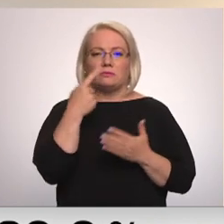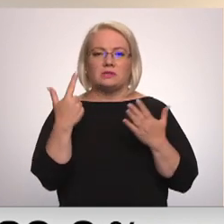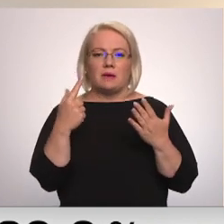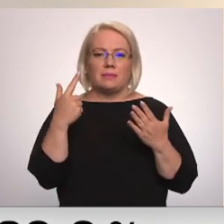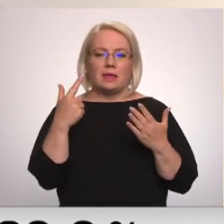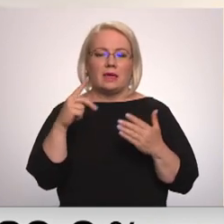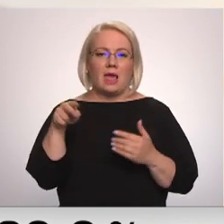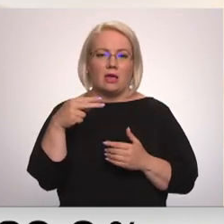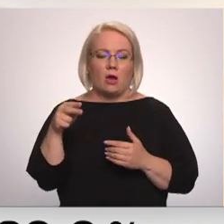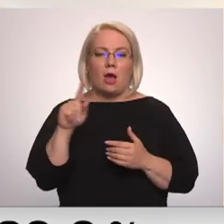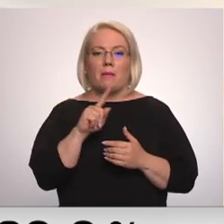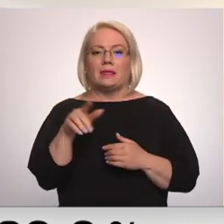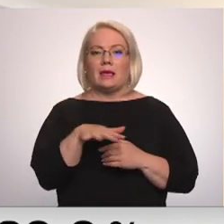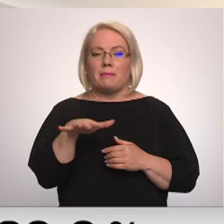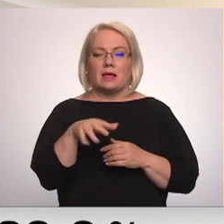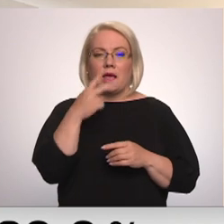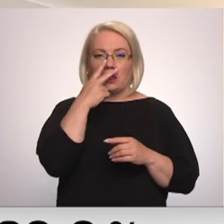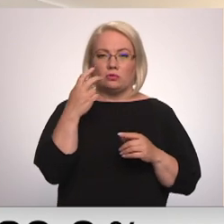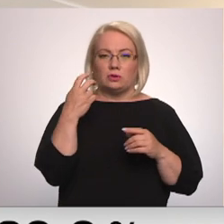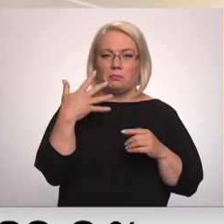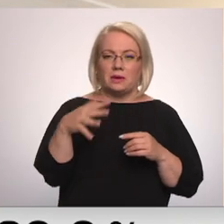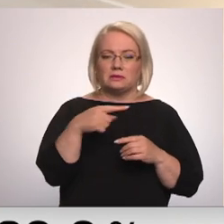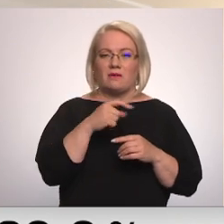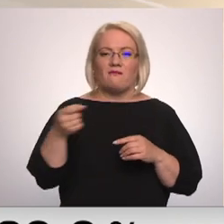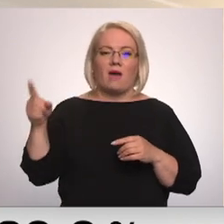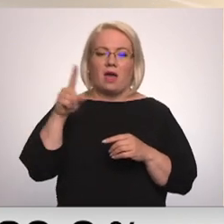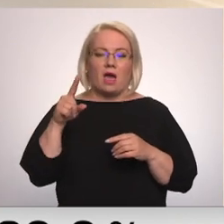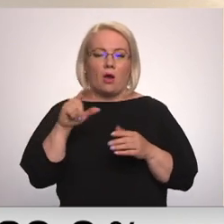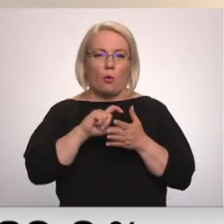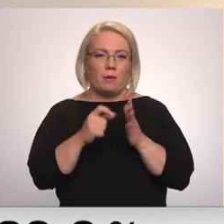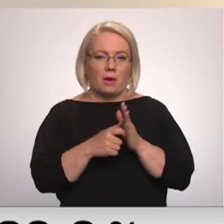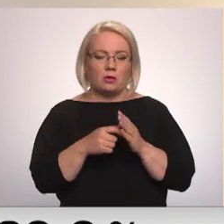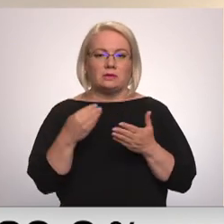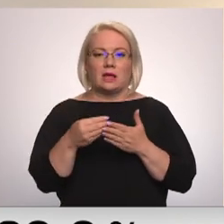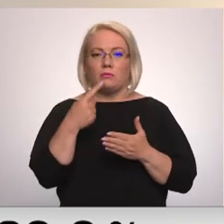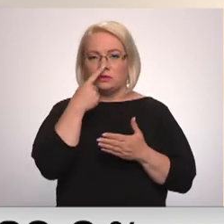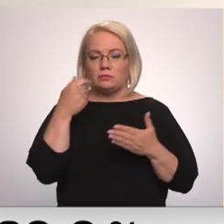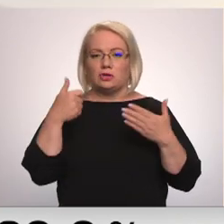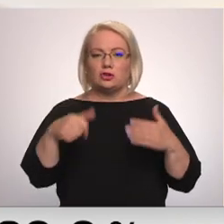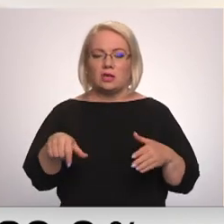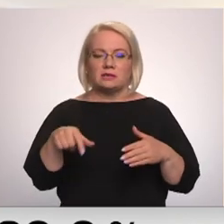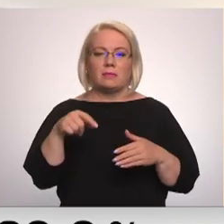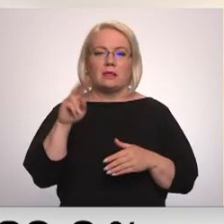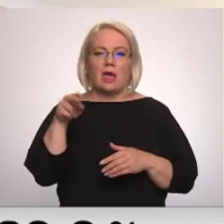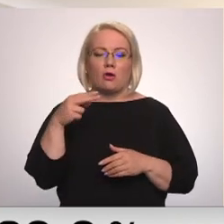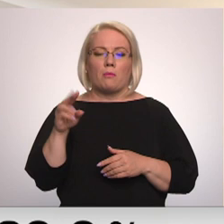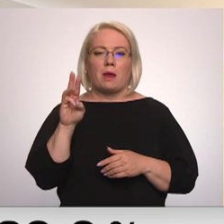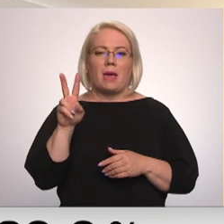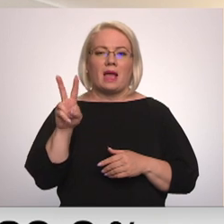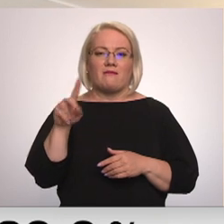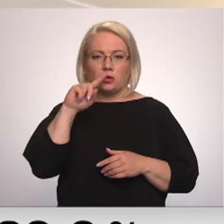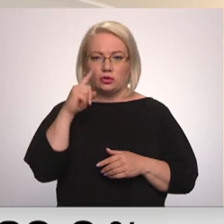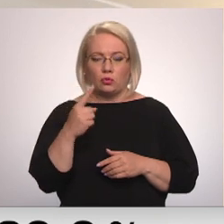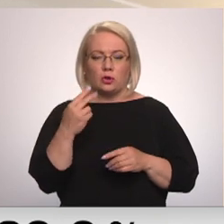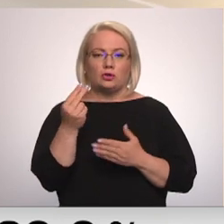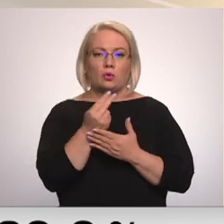maisamniecībām, kas patērē no 250 līdz 500 kubikmetriem, cena būs 160 eiro par megavatstundu. Tas nozīmē, ka līdz janvārī